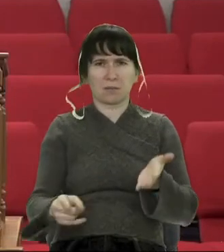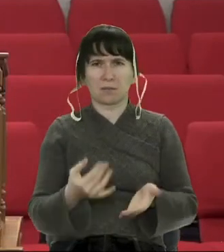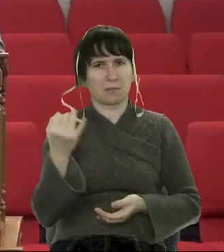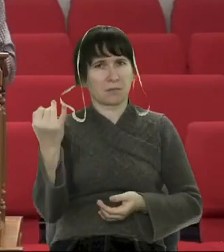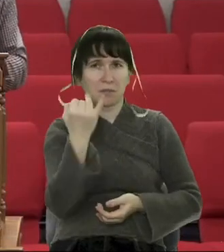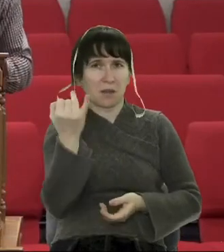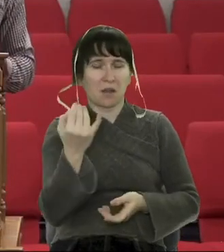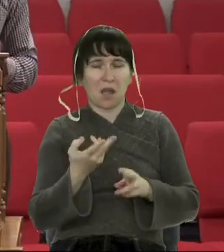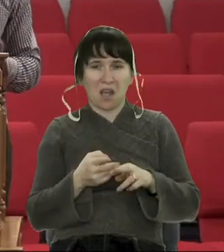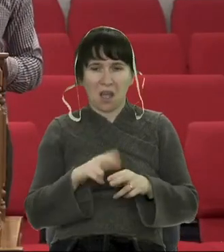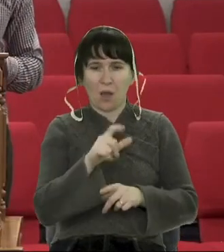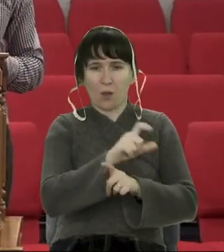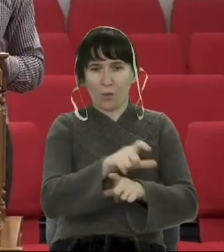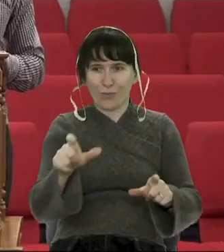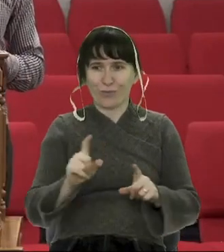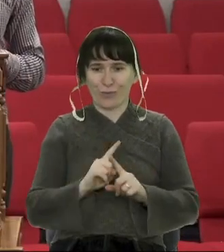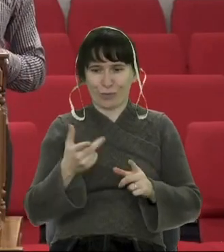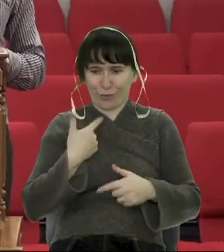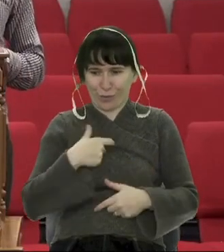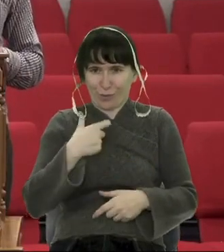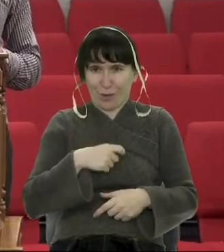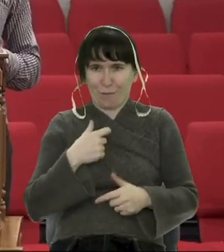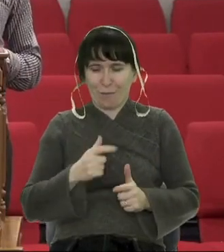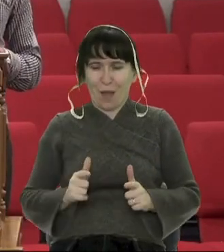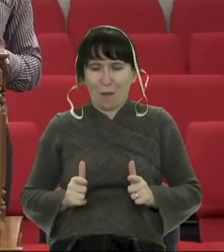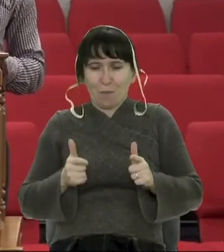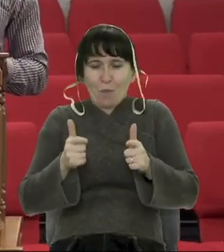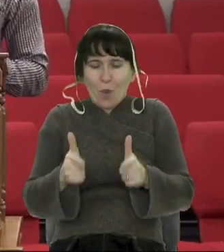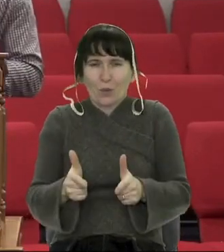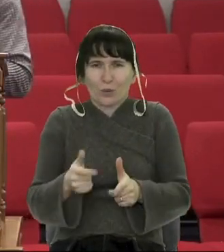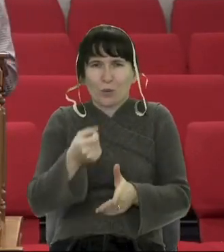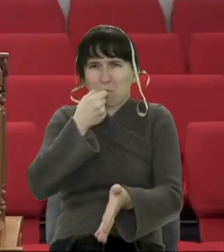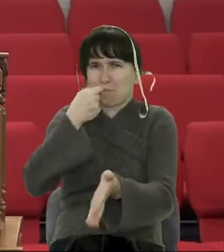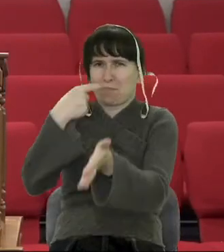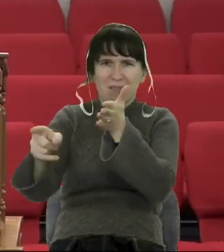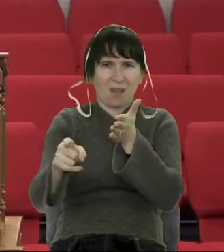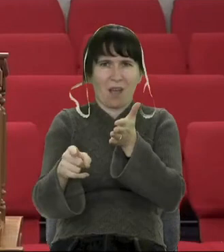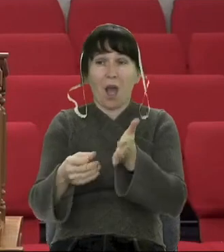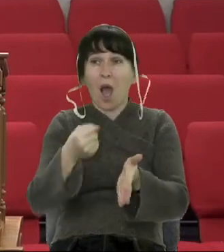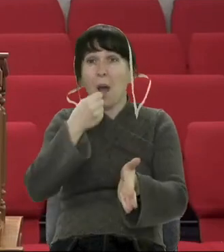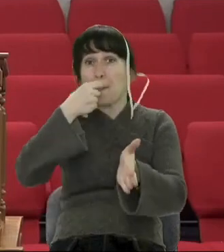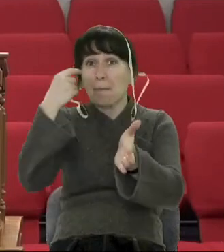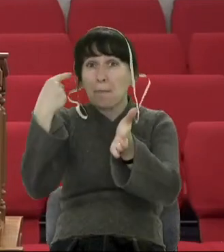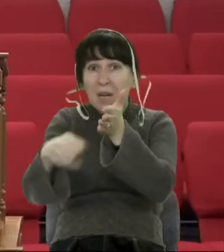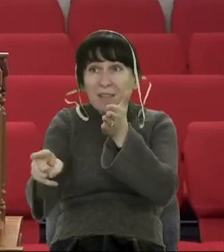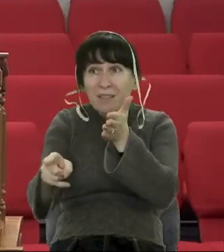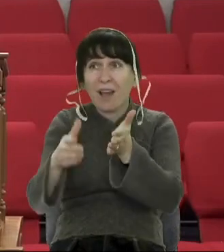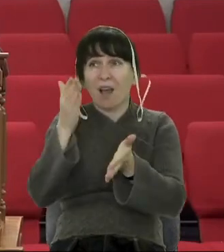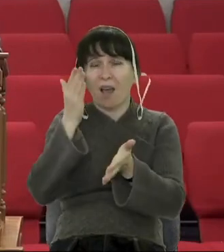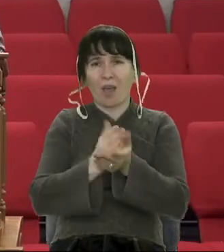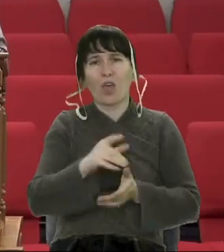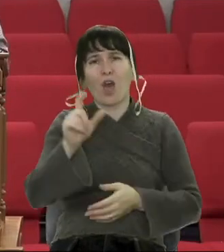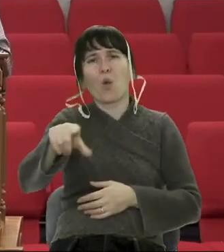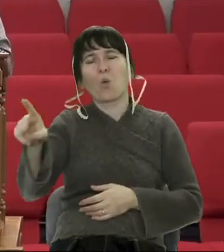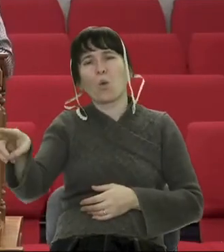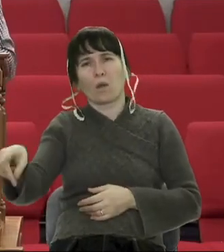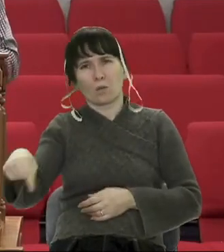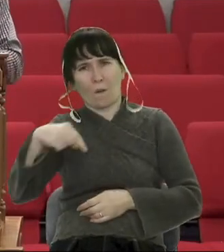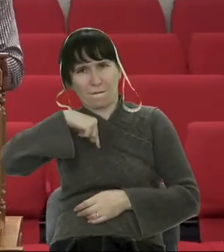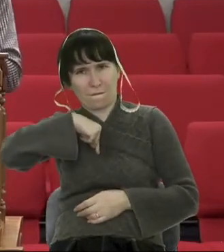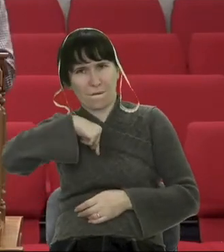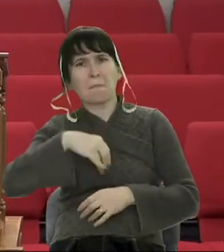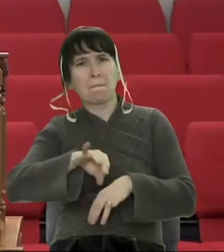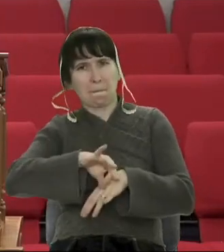іншого вероломно. Тобто когось зрадили. А якщо, відповідно, є зрадники, то, відповідно, є ті, кого зрадили.